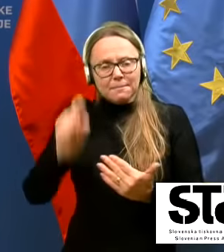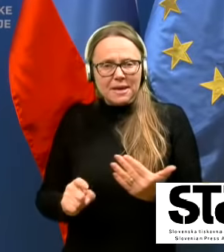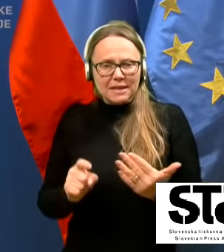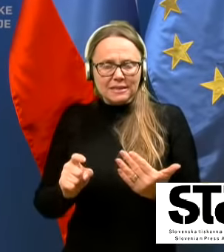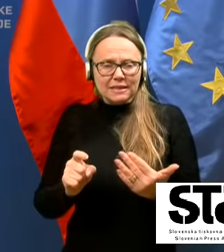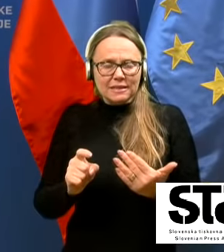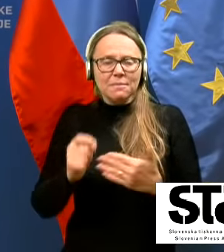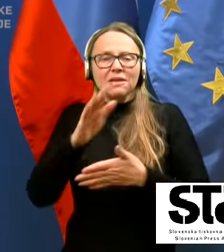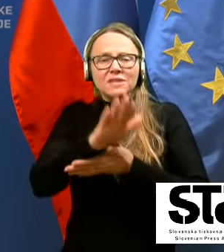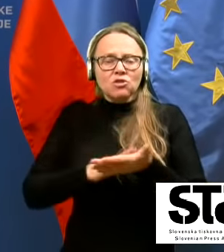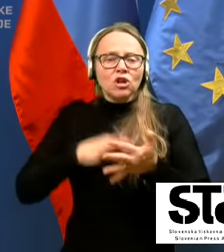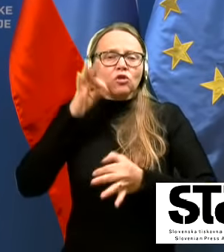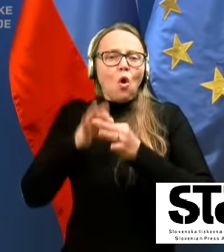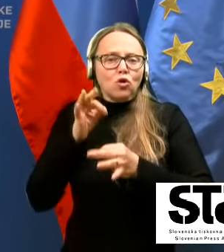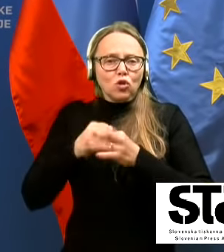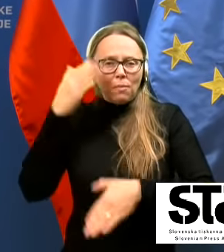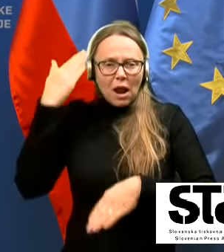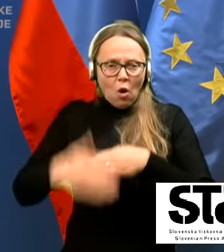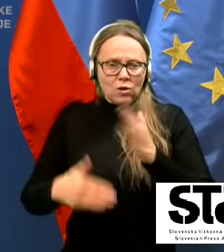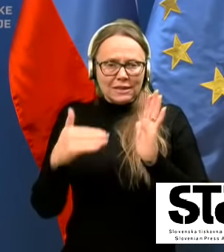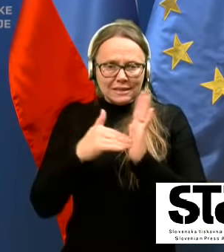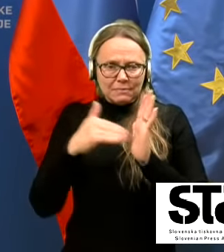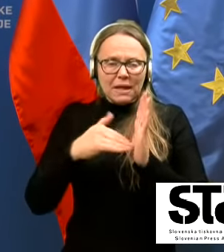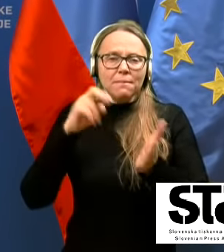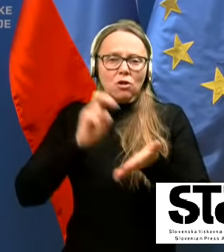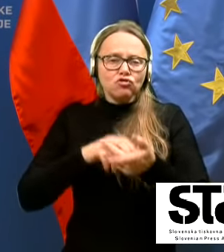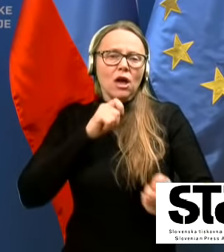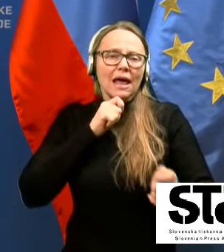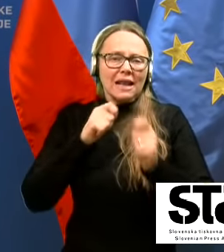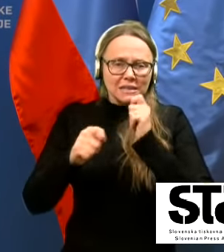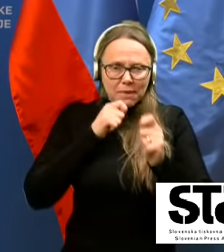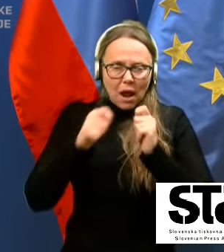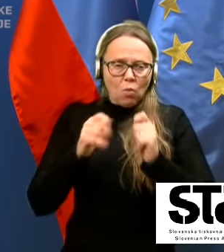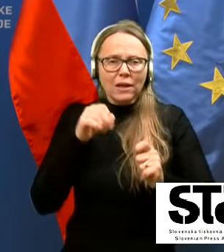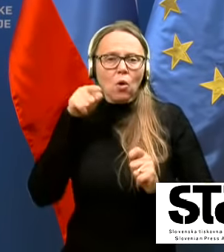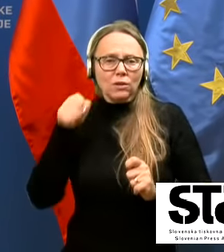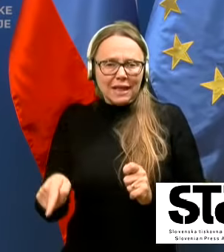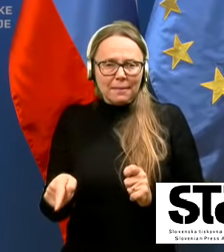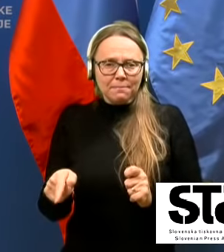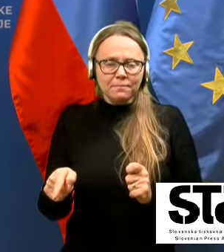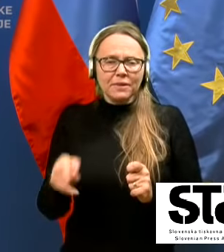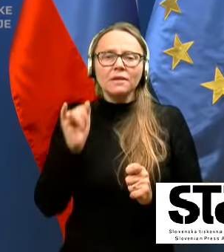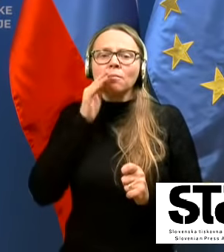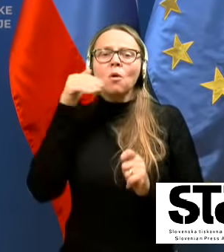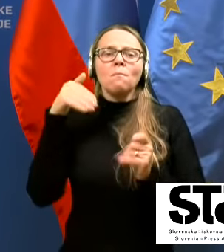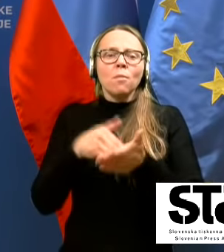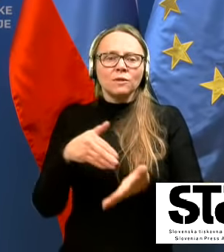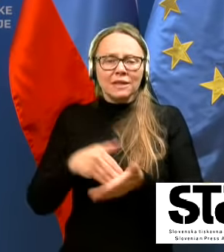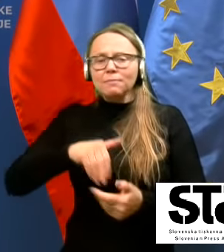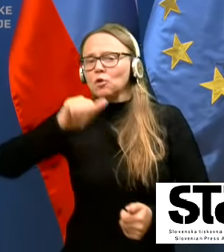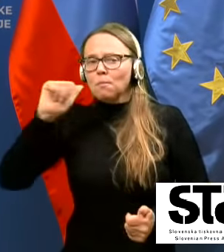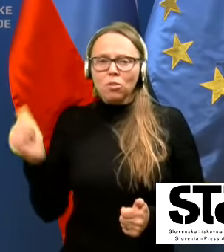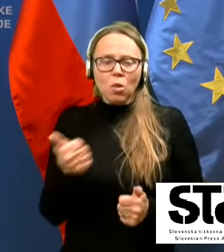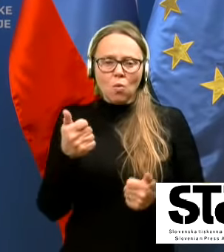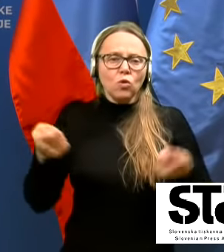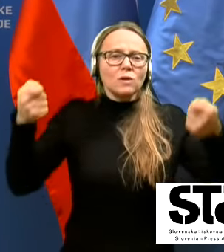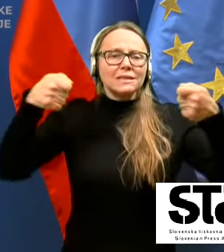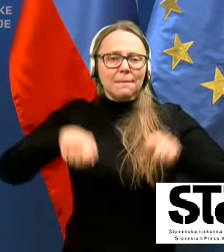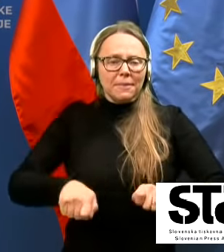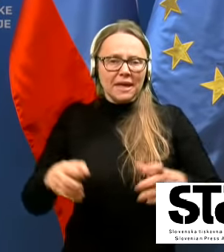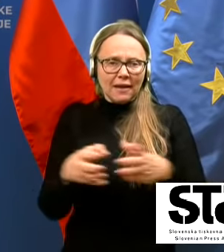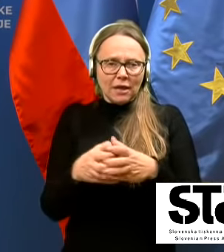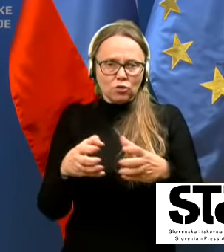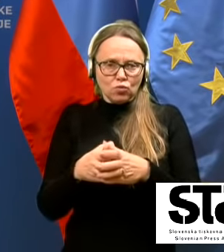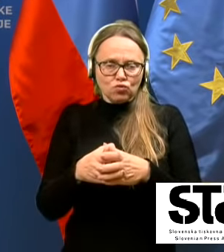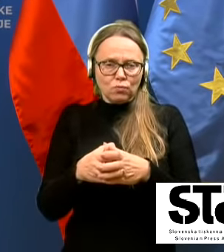začetku oktobra, konec septembra, še razpravljali o tem, da bo potrebno ponovno zapiranje družbe, da